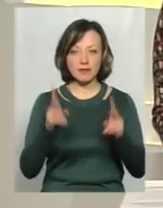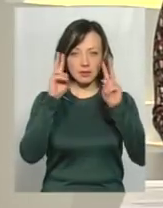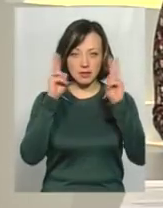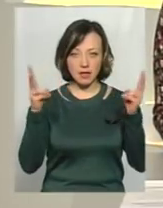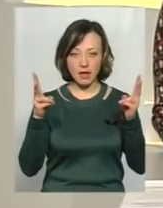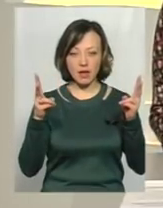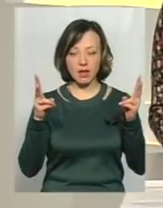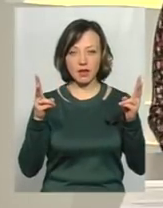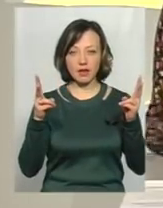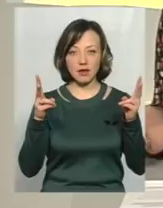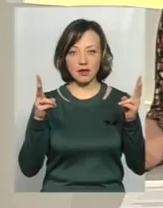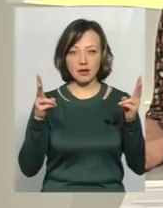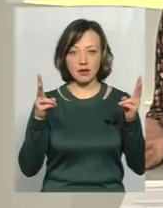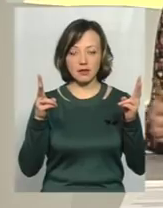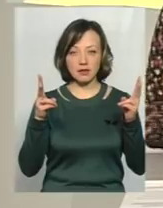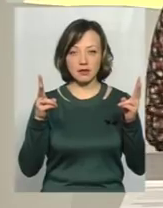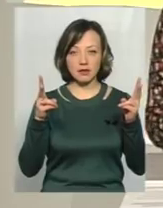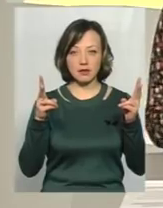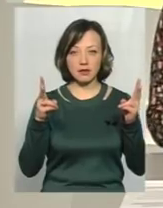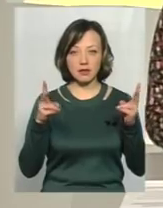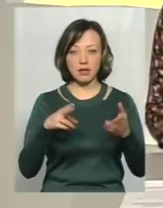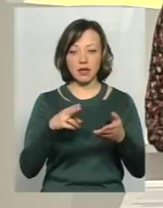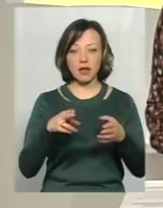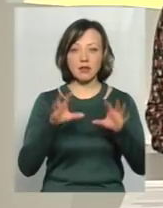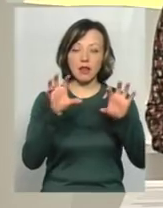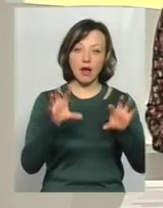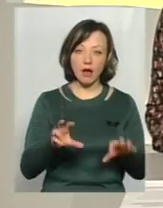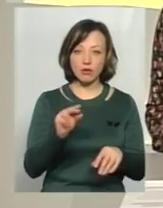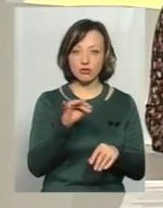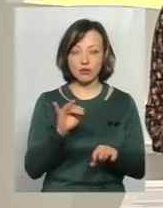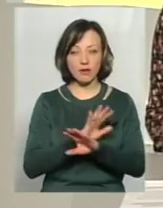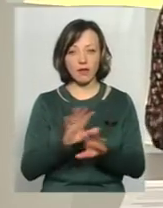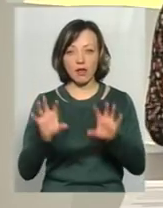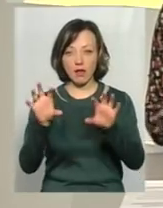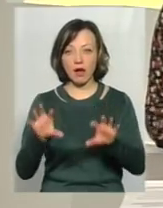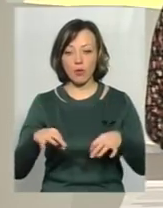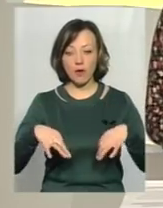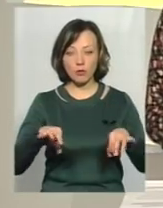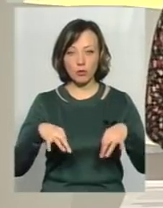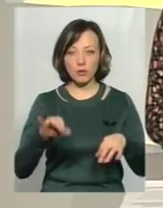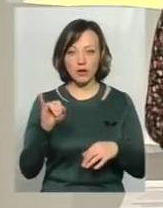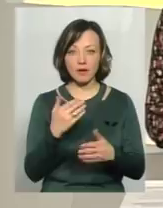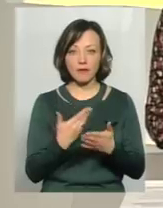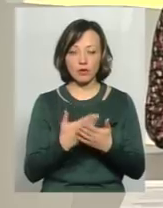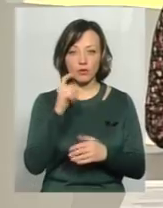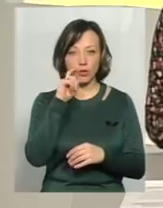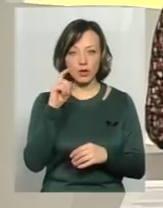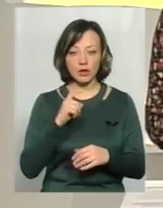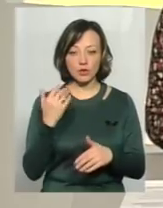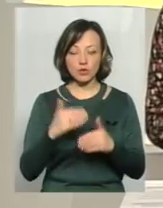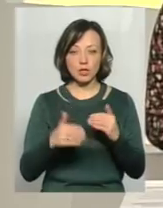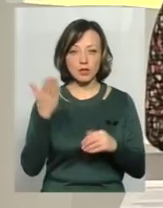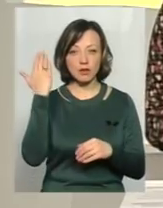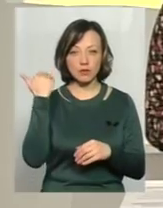знає їде на легальному чи нелегальному автомобілі. І от в Україні вже давно